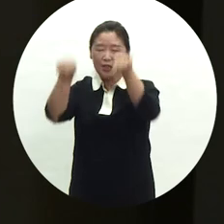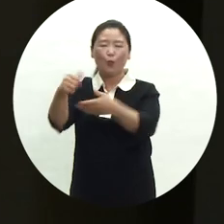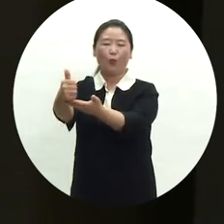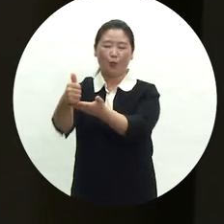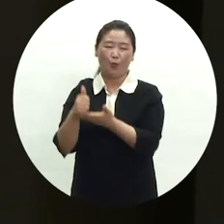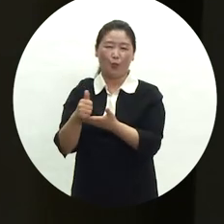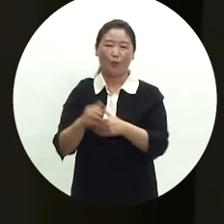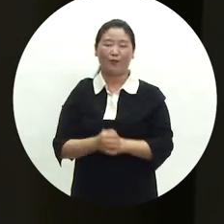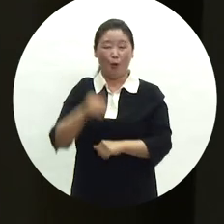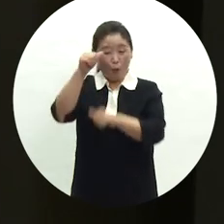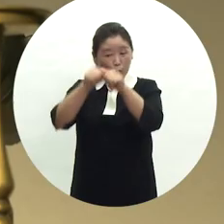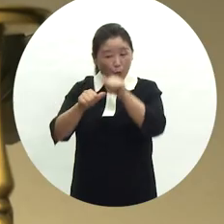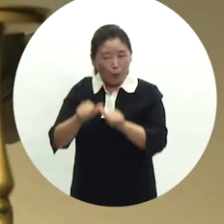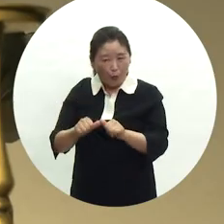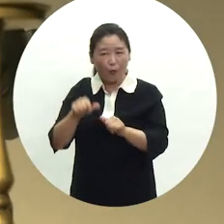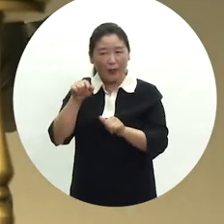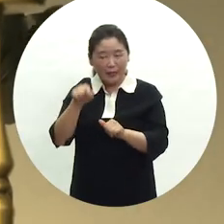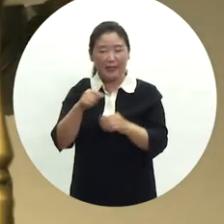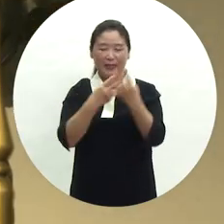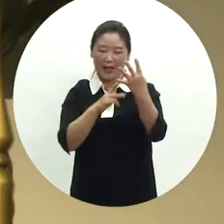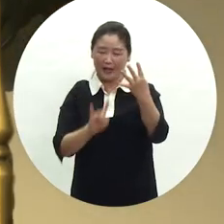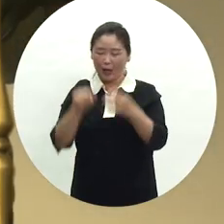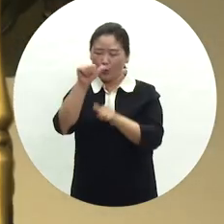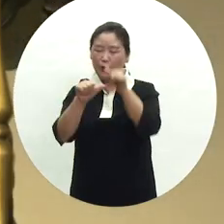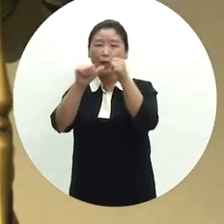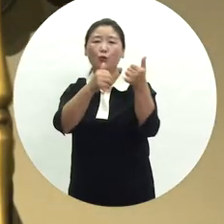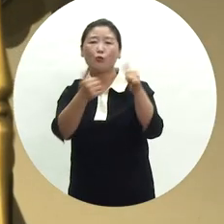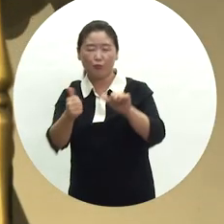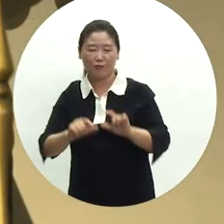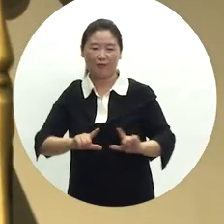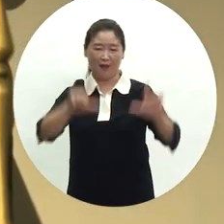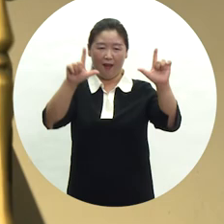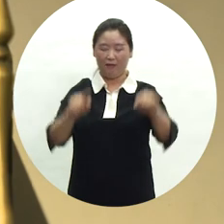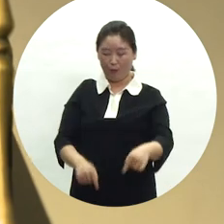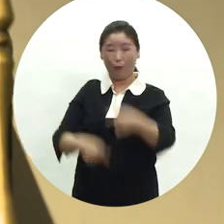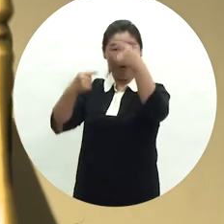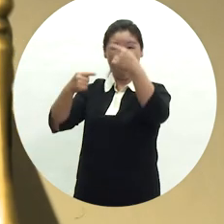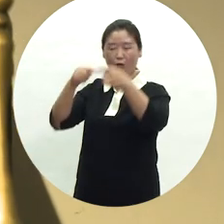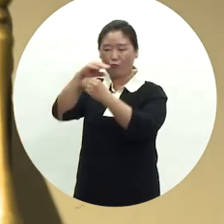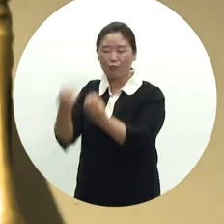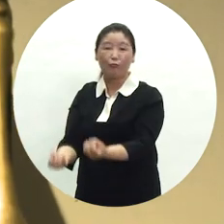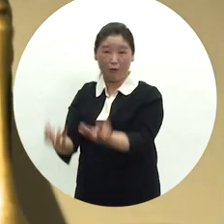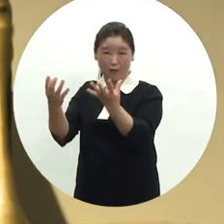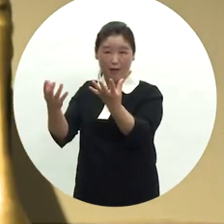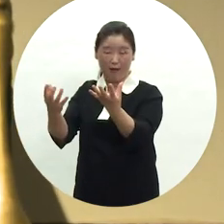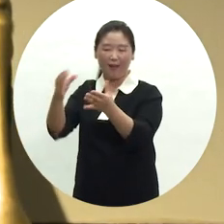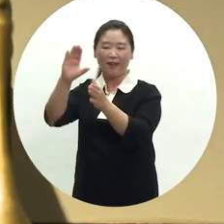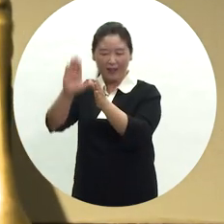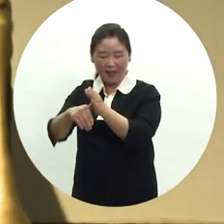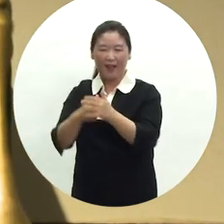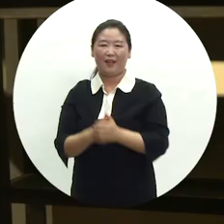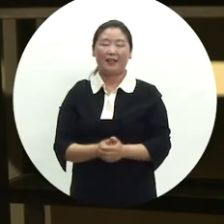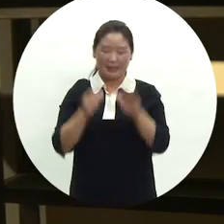후손들은 이들 4대 조상의 돌아가신 날, 설, 추석 등 명절 제사를